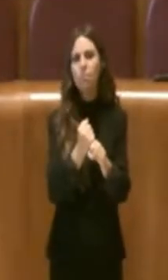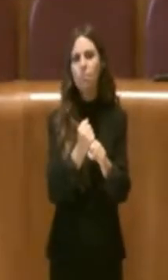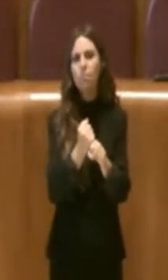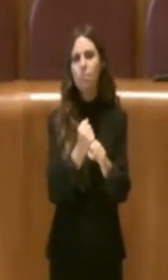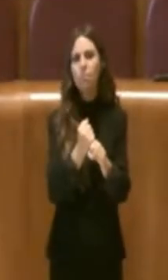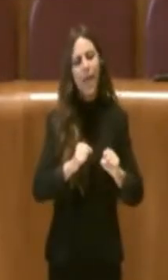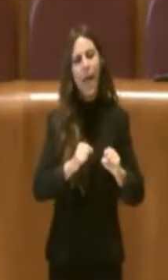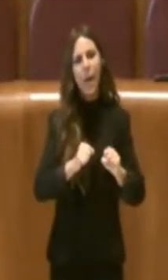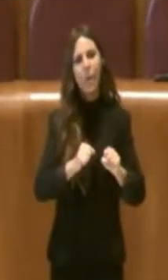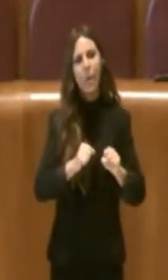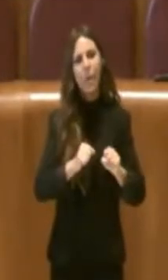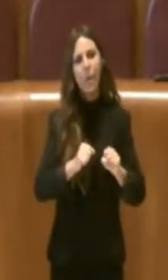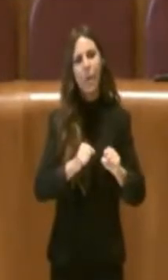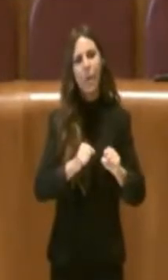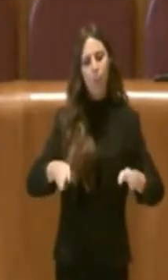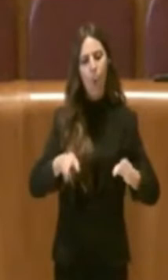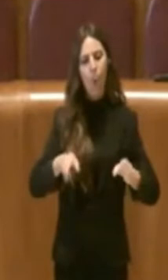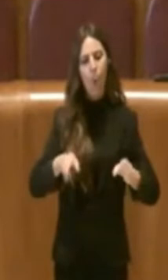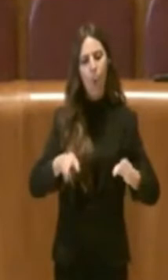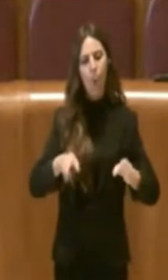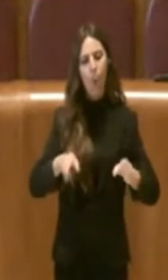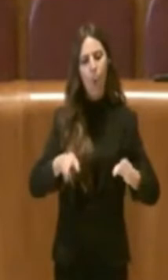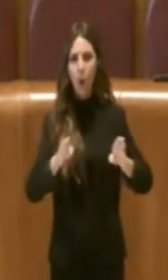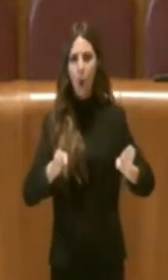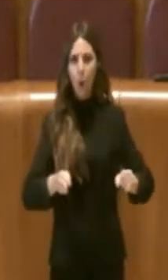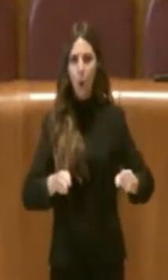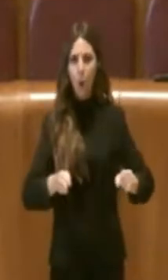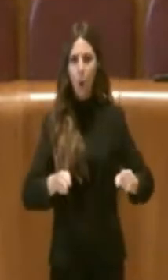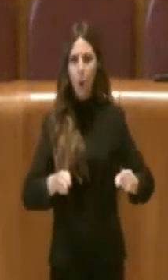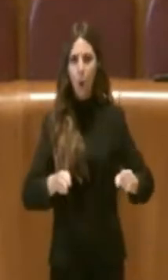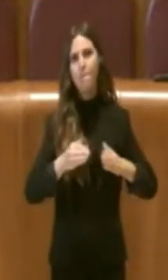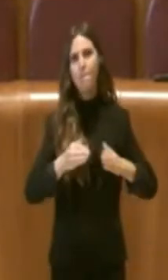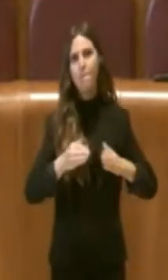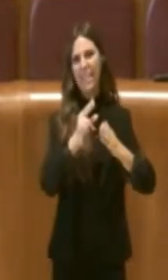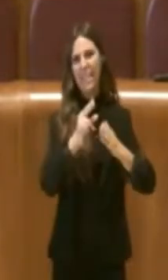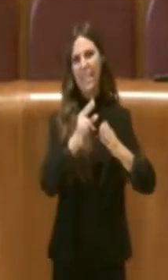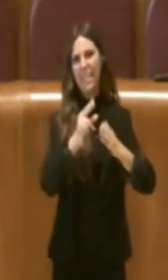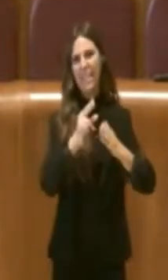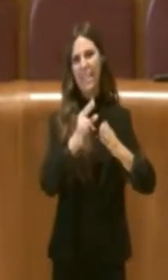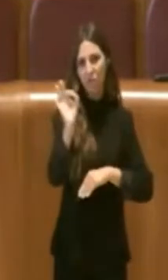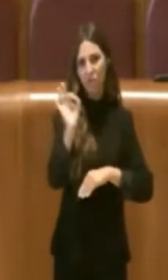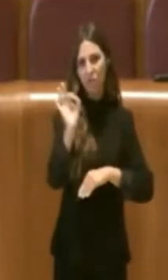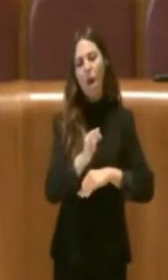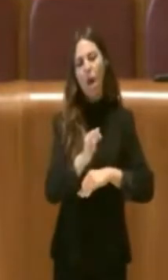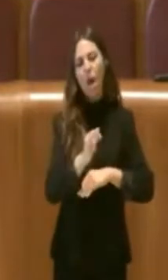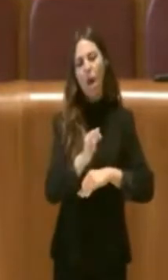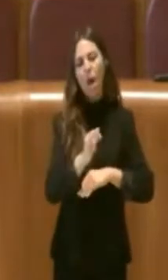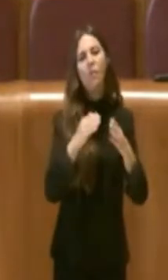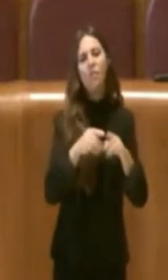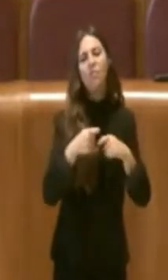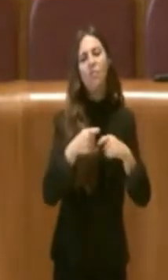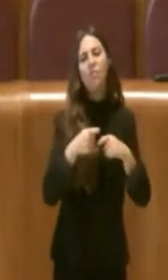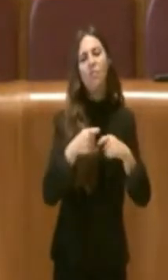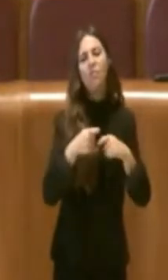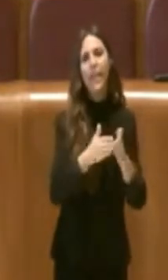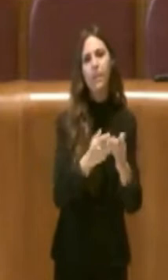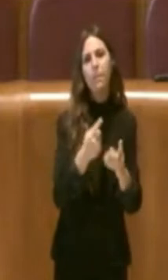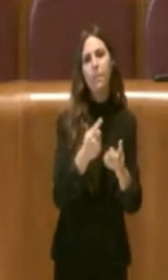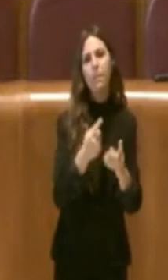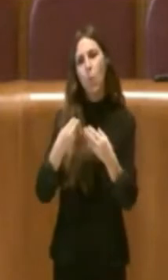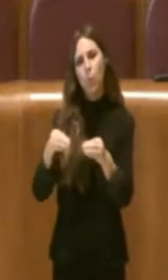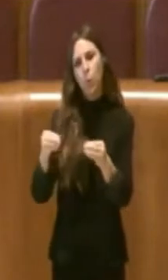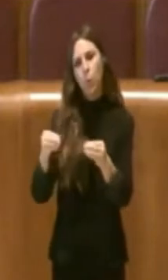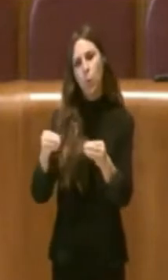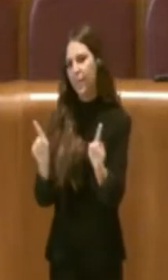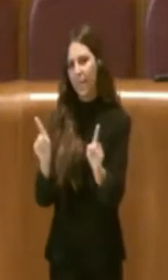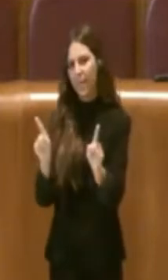bancarella, del posteggio non superiore al 30% alla vendita di prodotti diversi, prodotti diversi però la